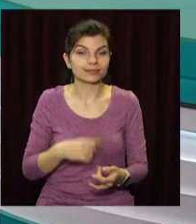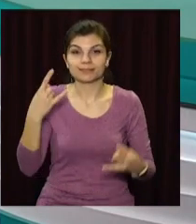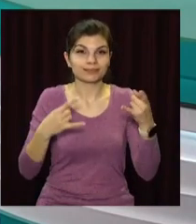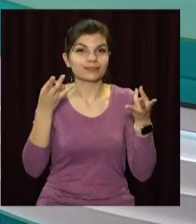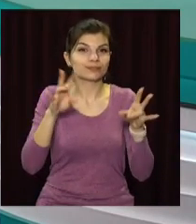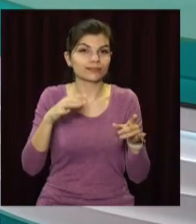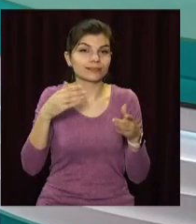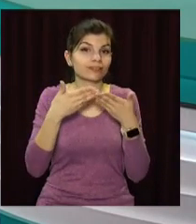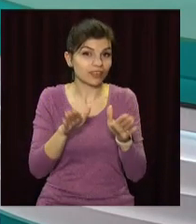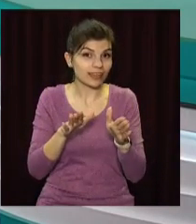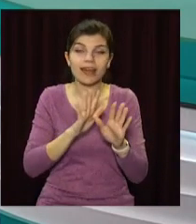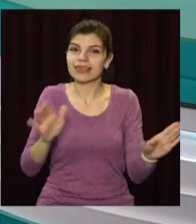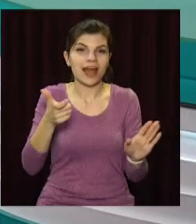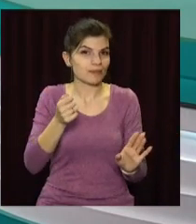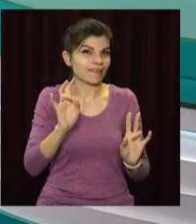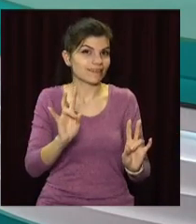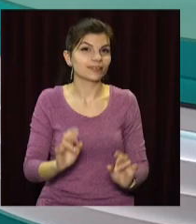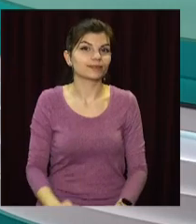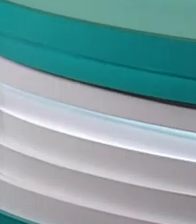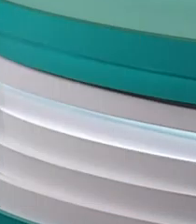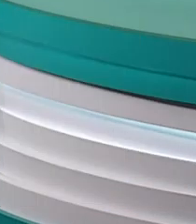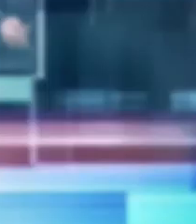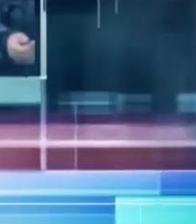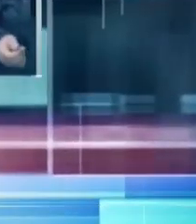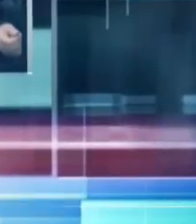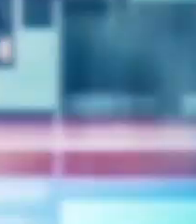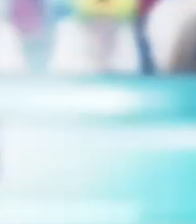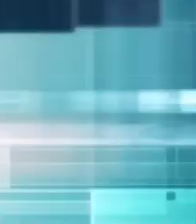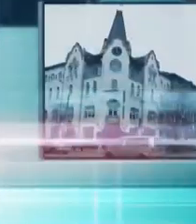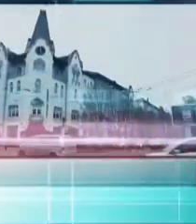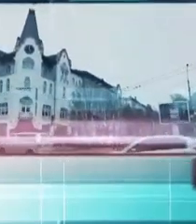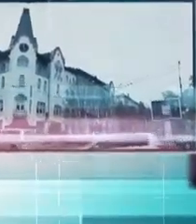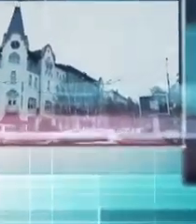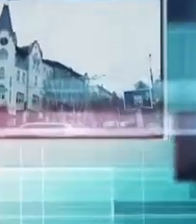Залишайтеся з відкритим і не перемикайте. Дякую.